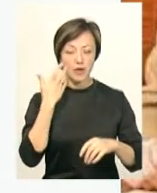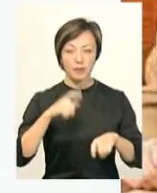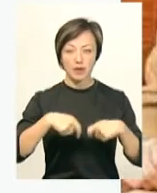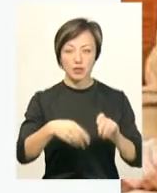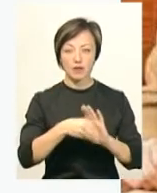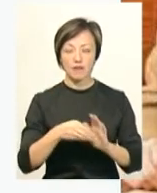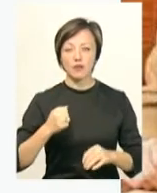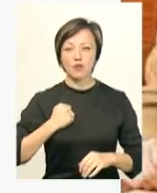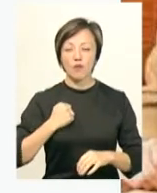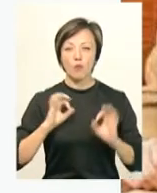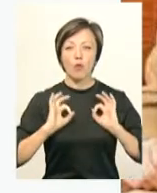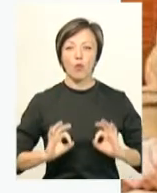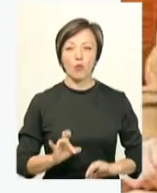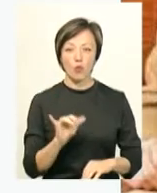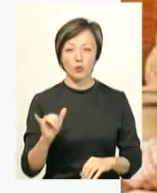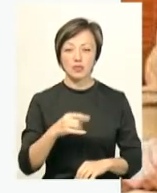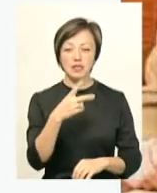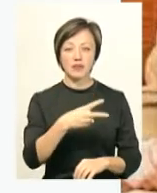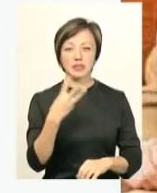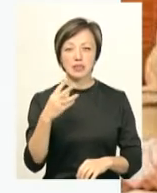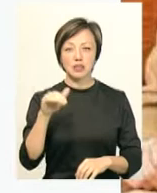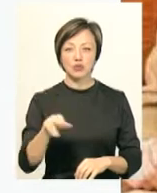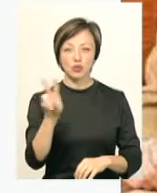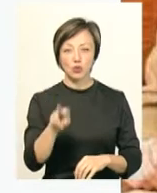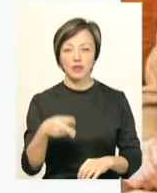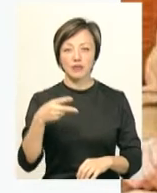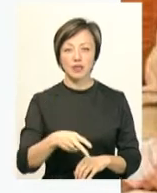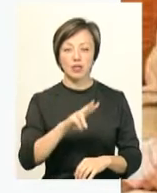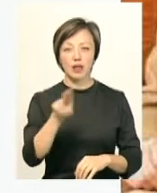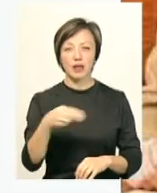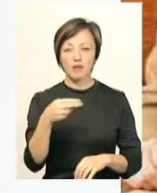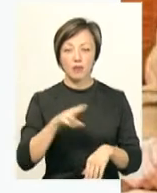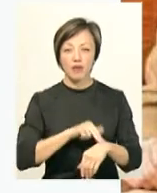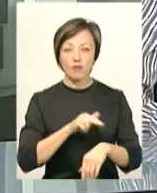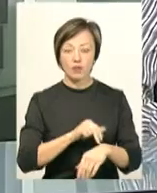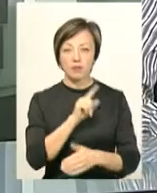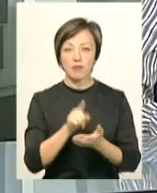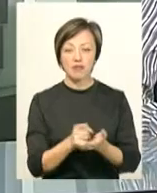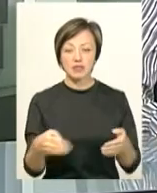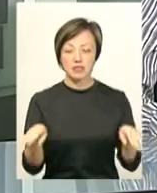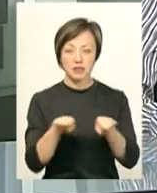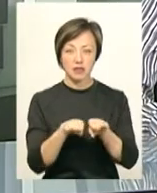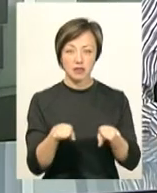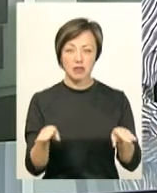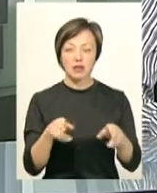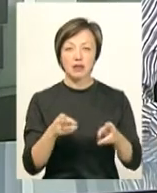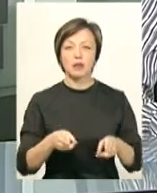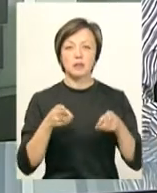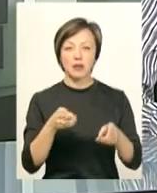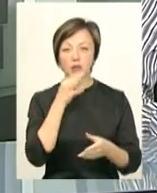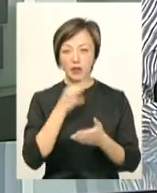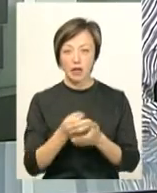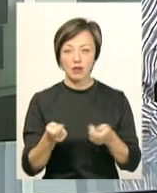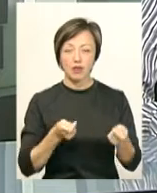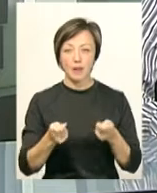хабара військовому прокурору. За 23 тисячі доларів та 2 тисячі євро правоохоронець мав закрити очі на кримінальну відповідальність